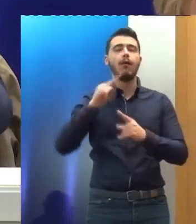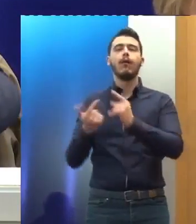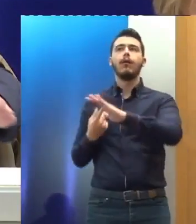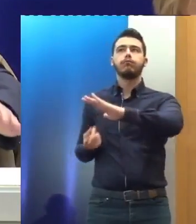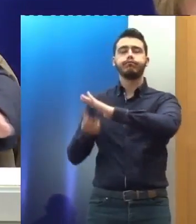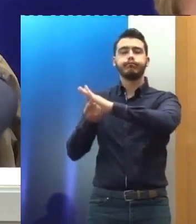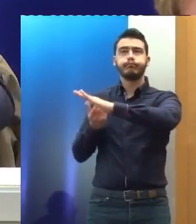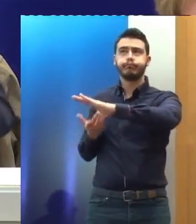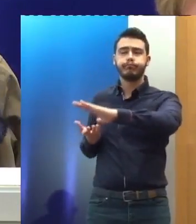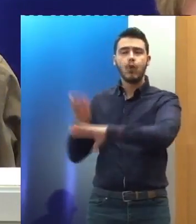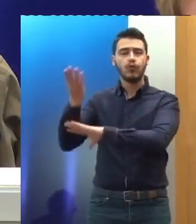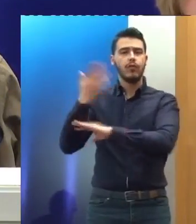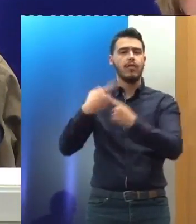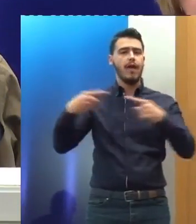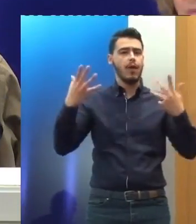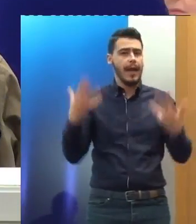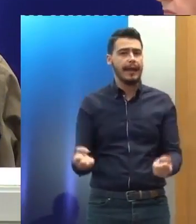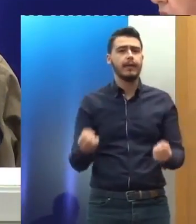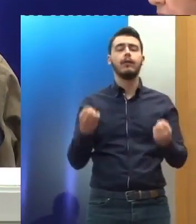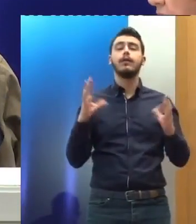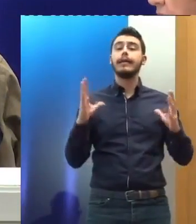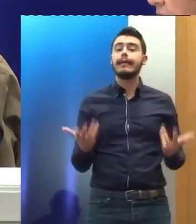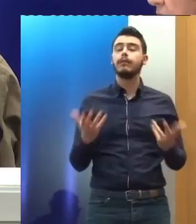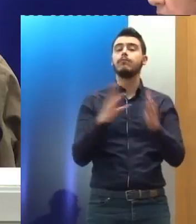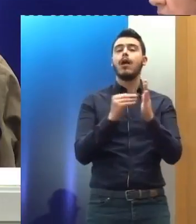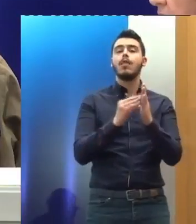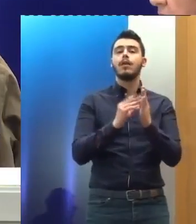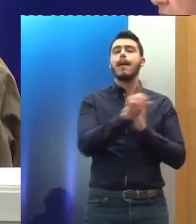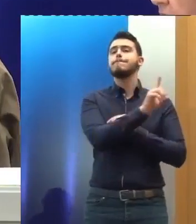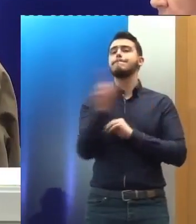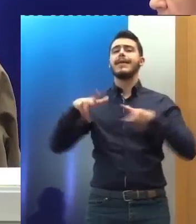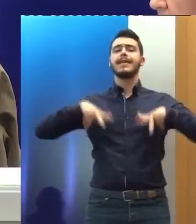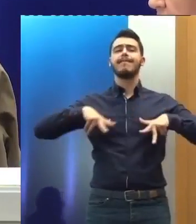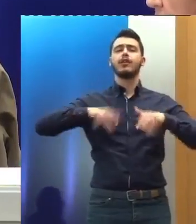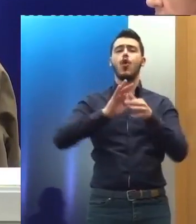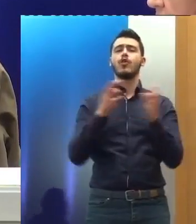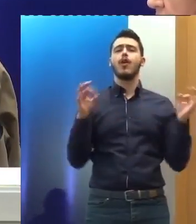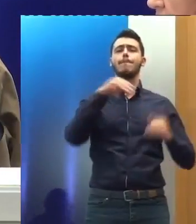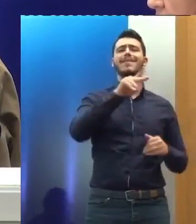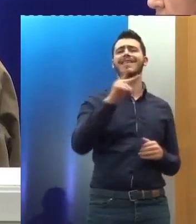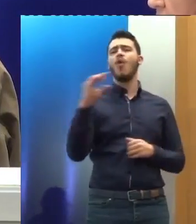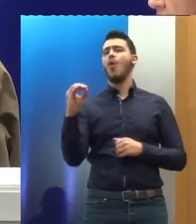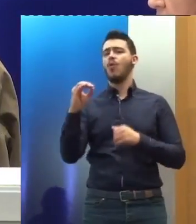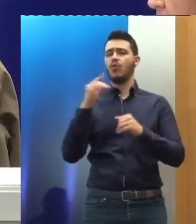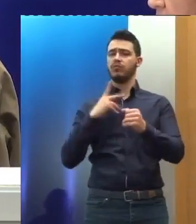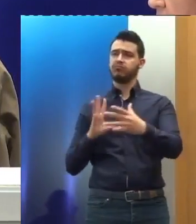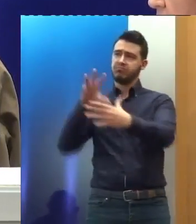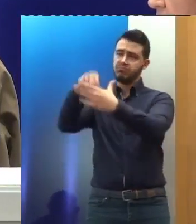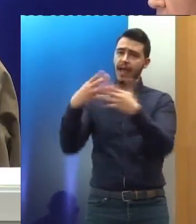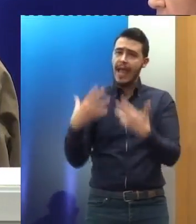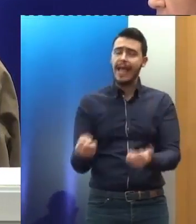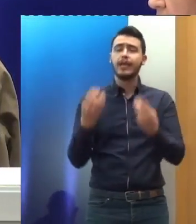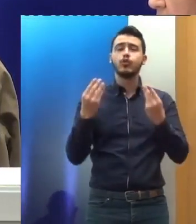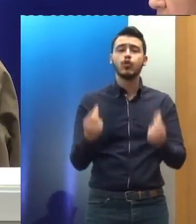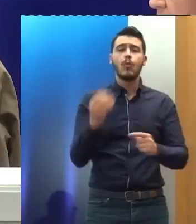καμιά φορά και με διάμεσο παρέμβαση μη κυβερνητικών οργανώσεων. Υπάρχει κάτι το οποίο θέλω να το τονίσω